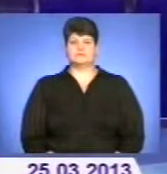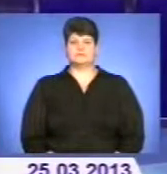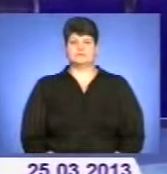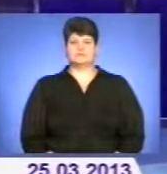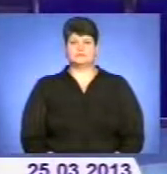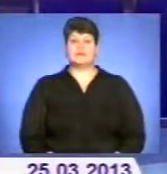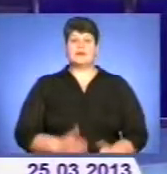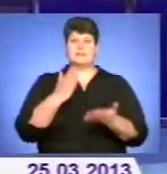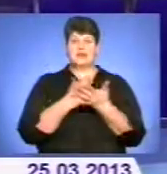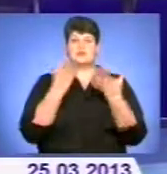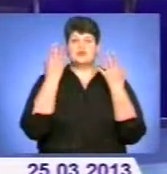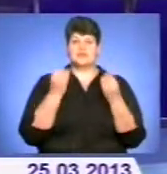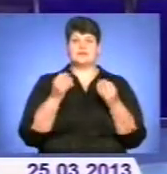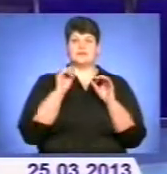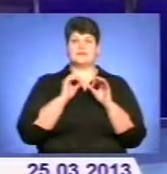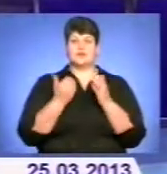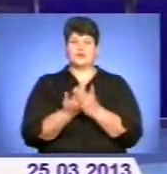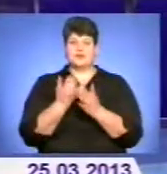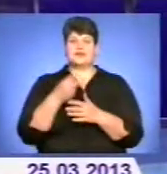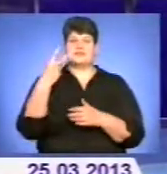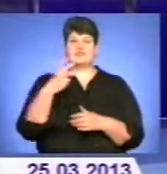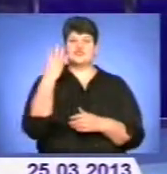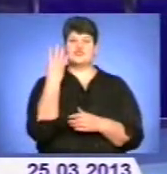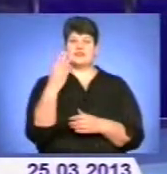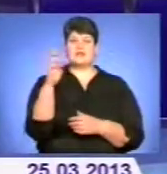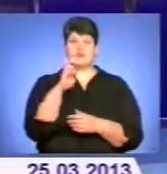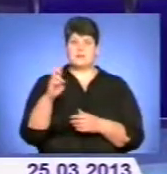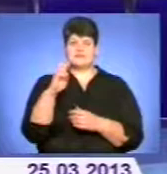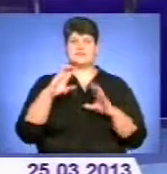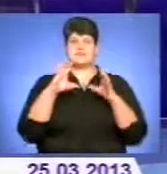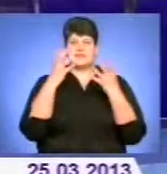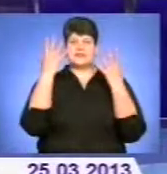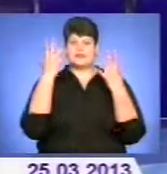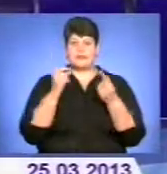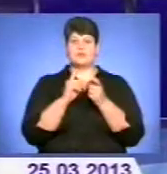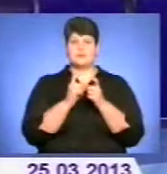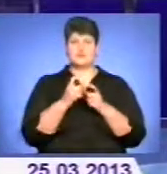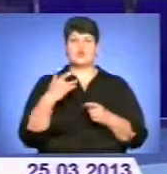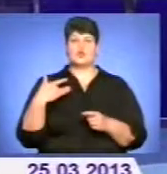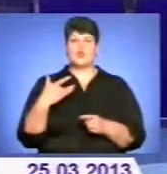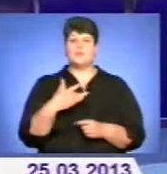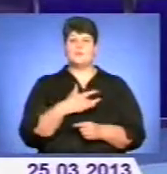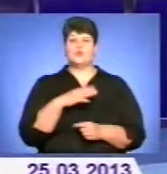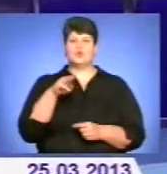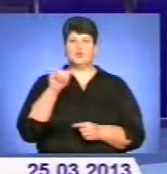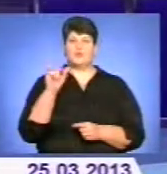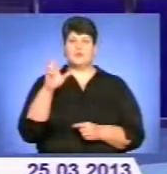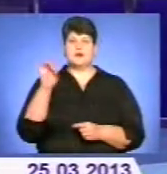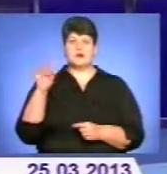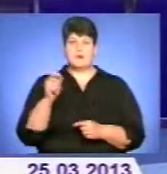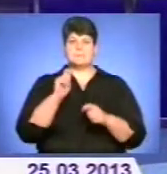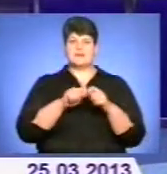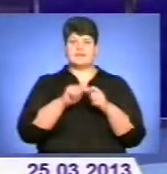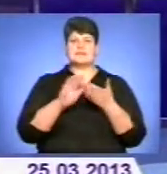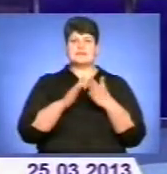І маємо ще такі вісті. 24 березня у Всесвітній день боротьби з туберкульозом тернополяни перевіряли стан